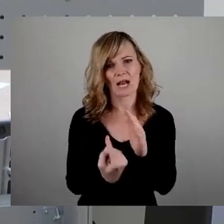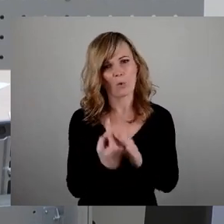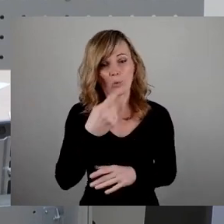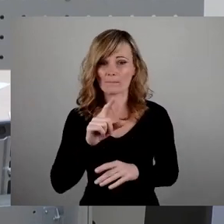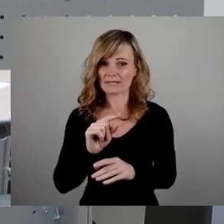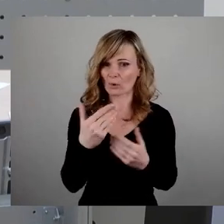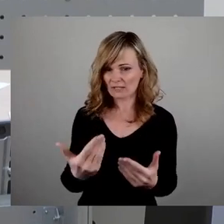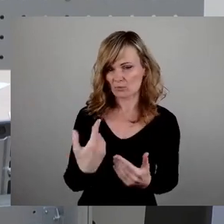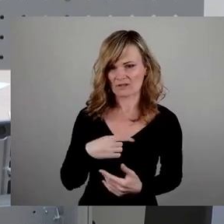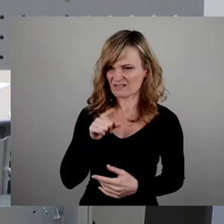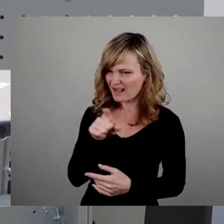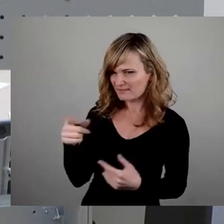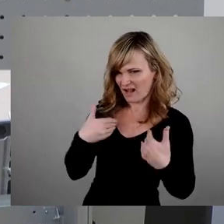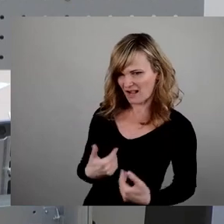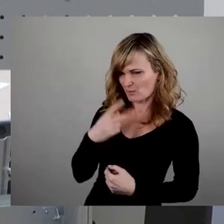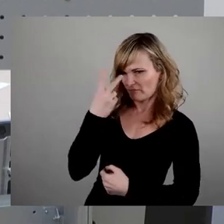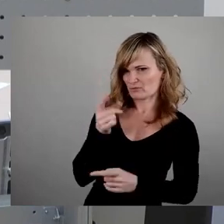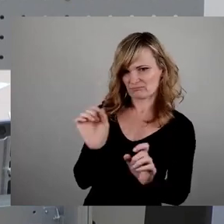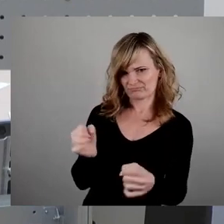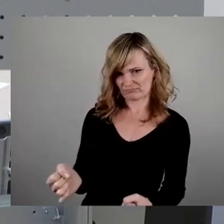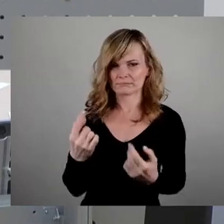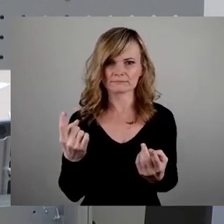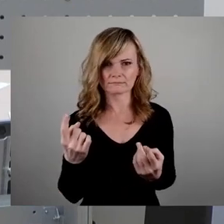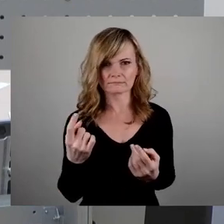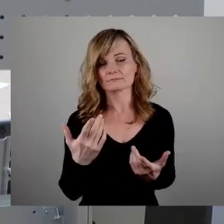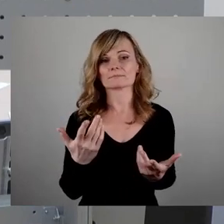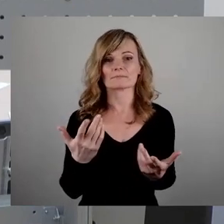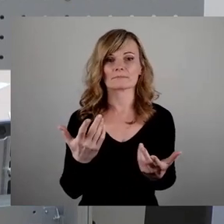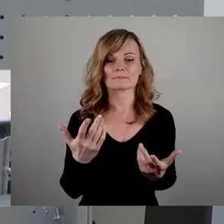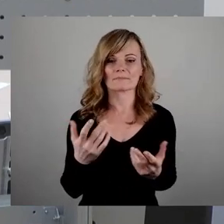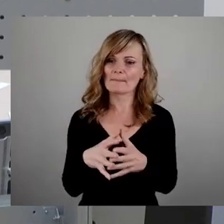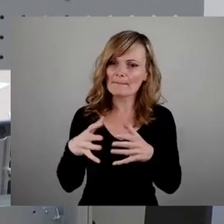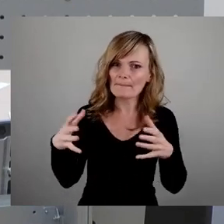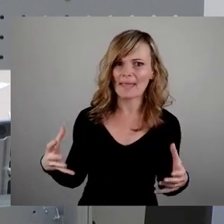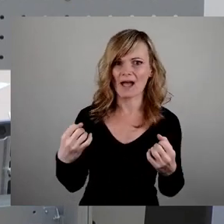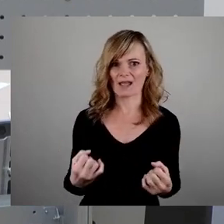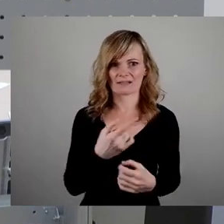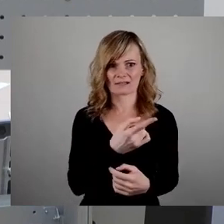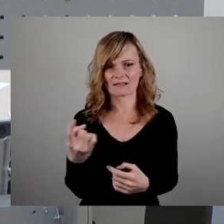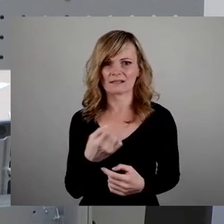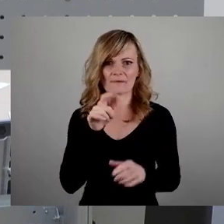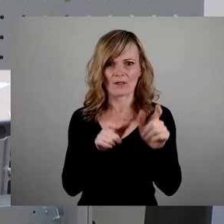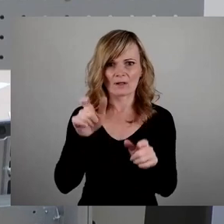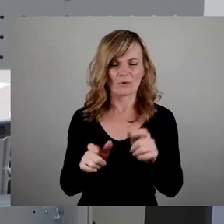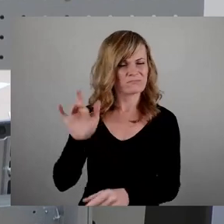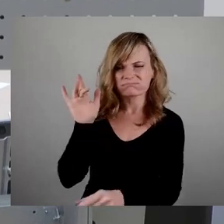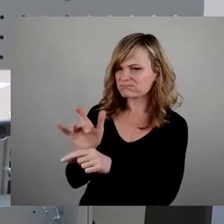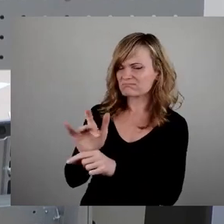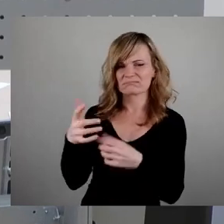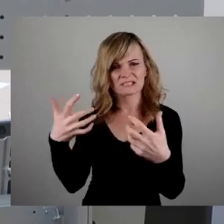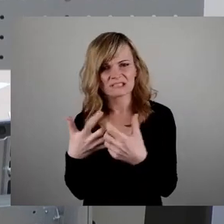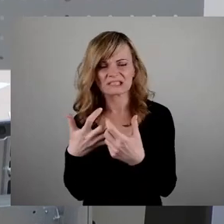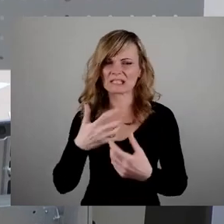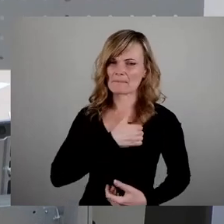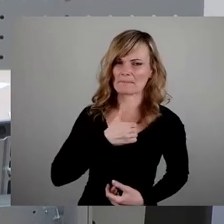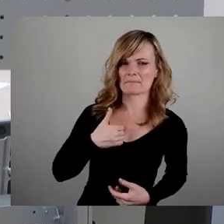kann ich Eure Haltung nicht verstehen. Die von einer großen Mehrheit der Bevölkerung empfundene Abneigung gegen alles Kriegerische und Militärische